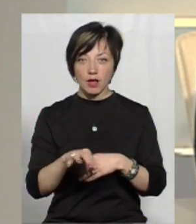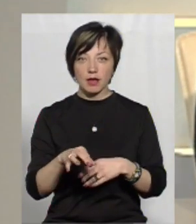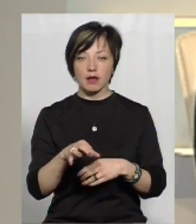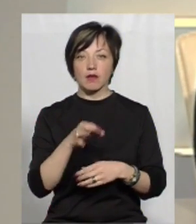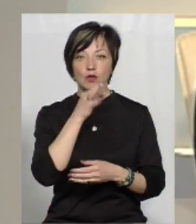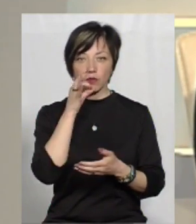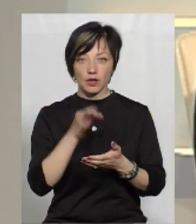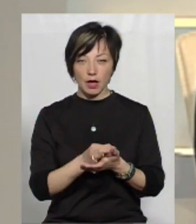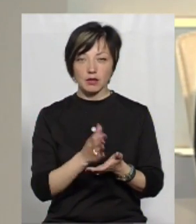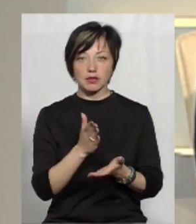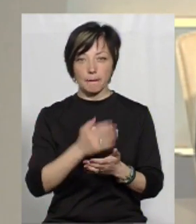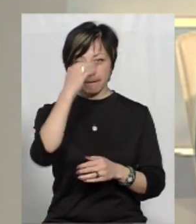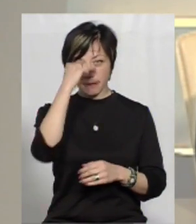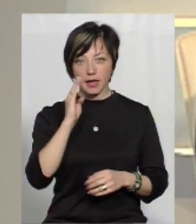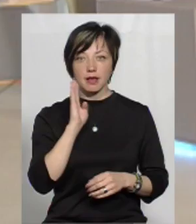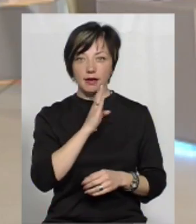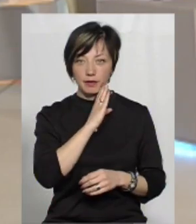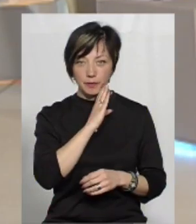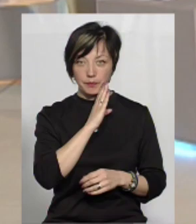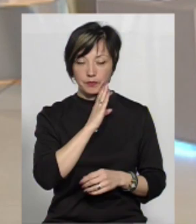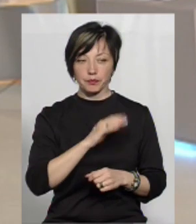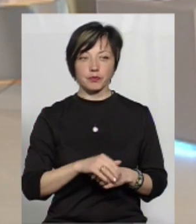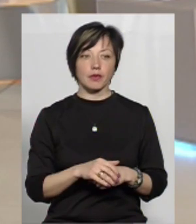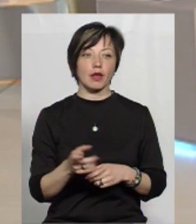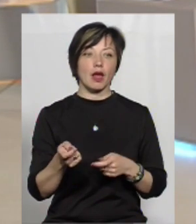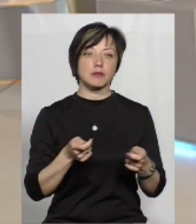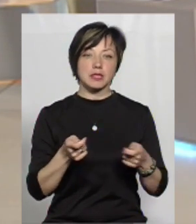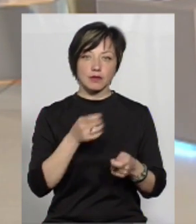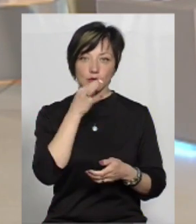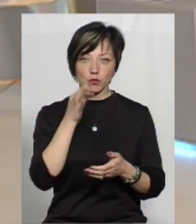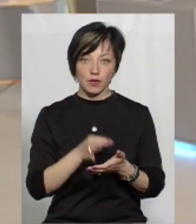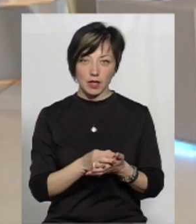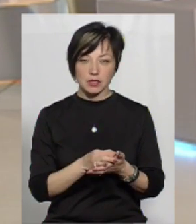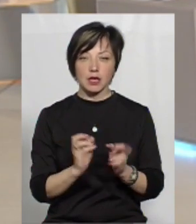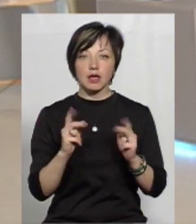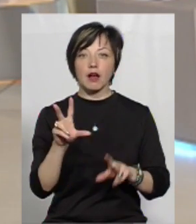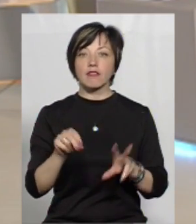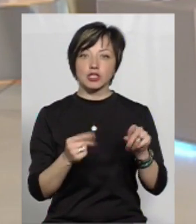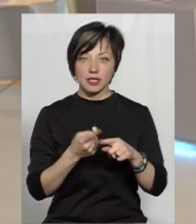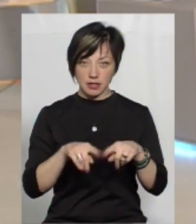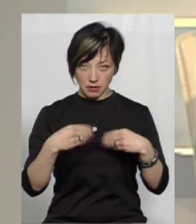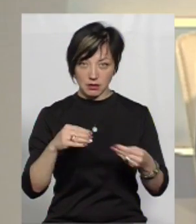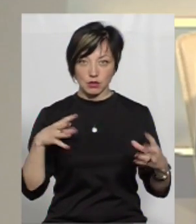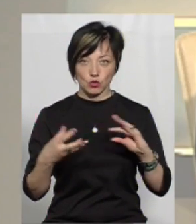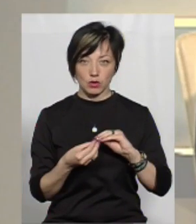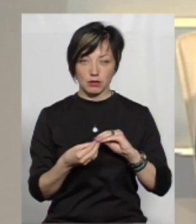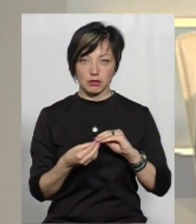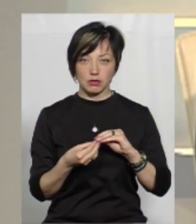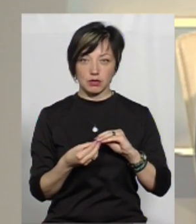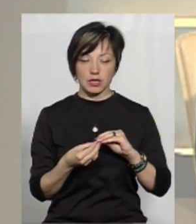відповідальність несуть батьки. Адміністративну відповідальність. Як вважаєте, це дасть результат?